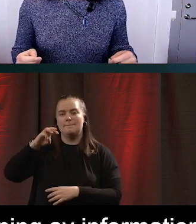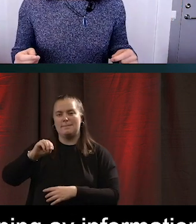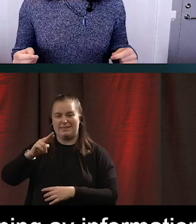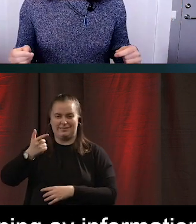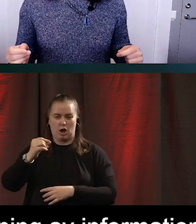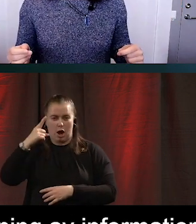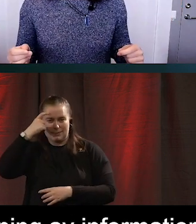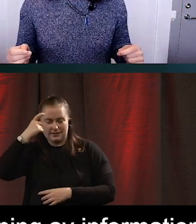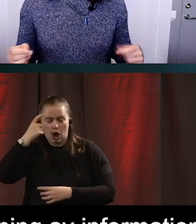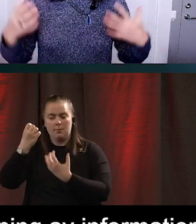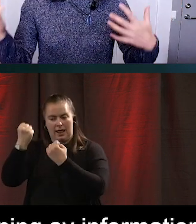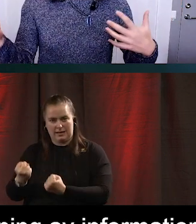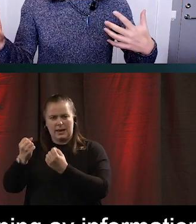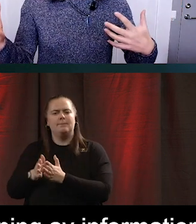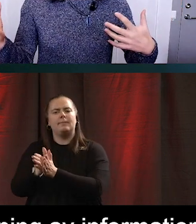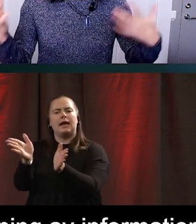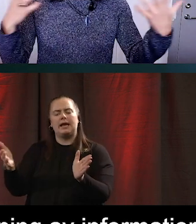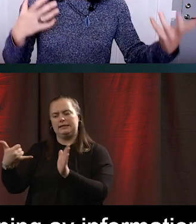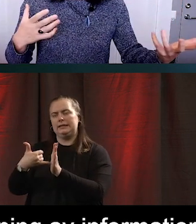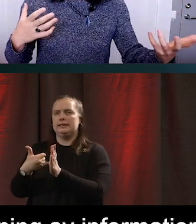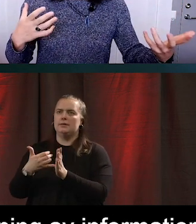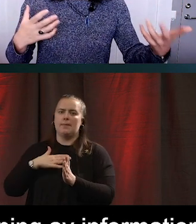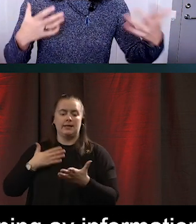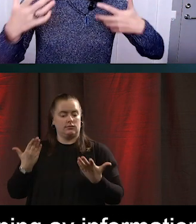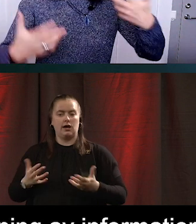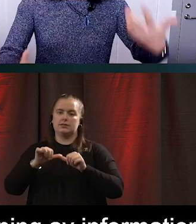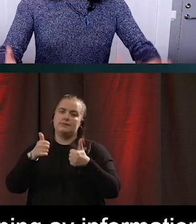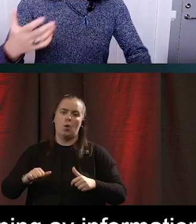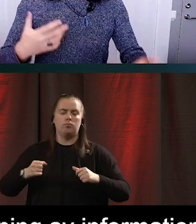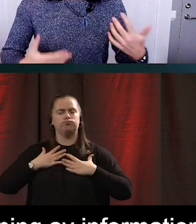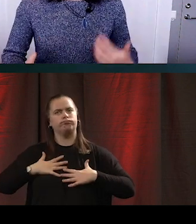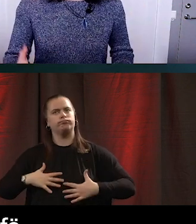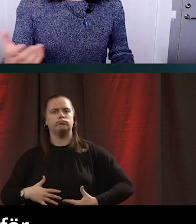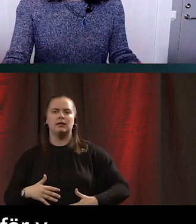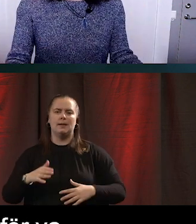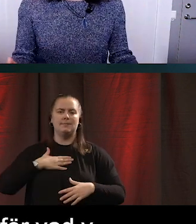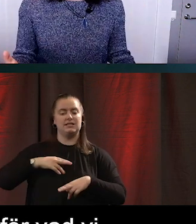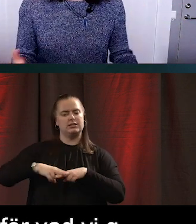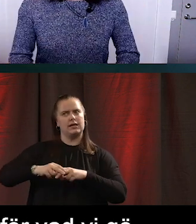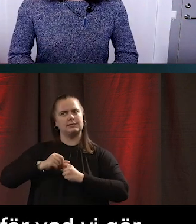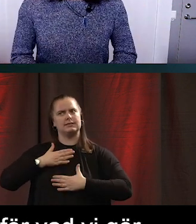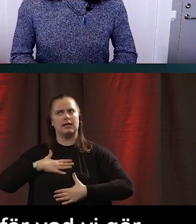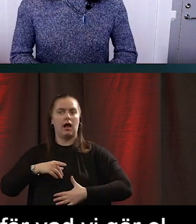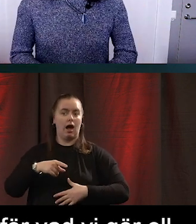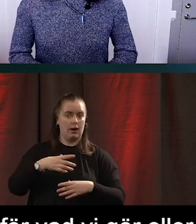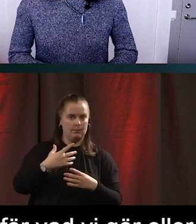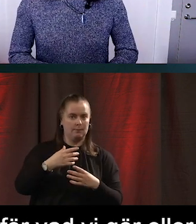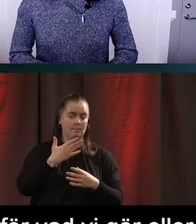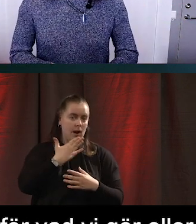innefattar även dagsform, känslor vi har för vad vi gör och hur bra det går eller hur dåligt det går.